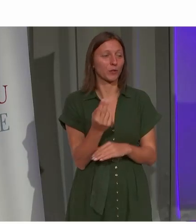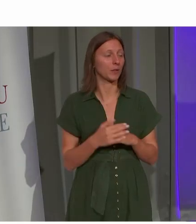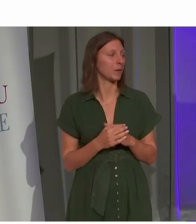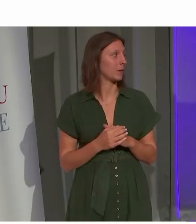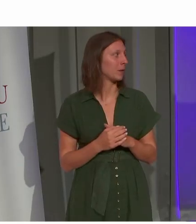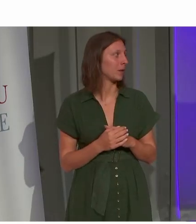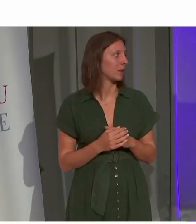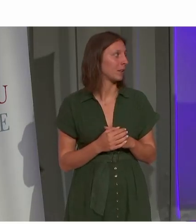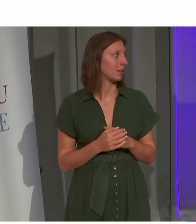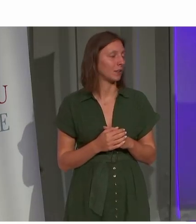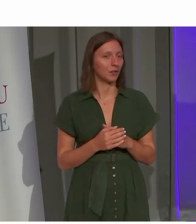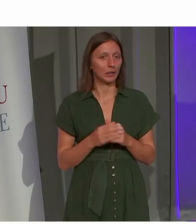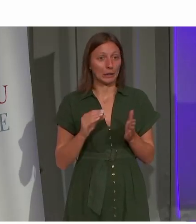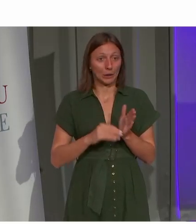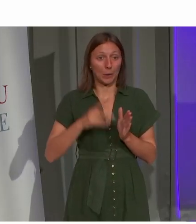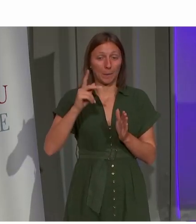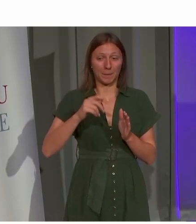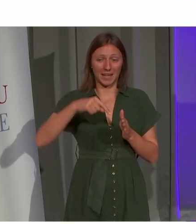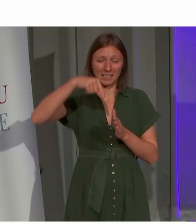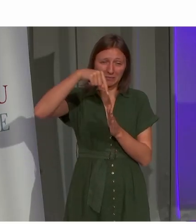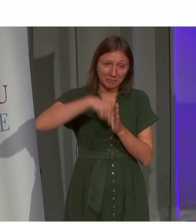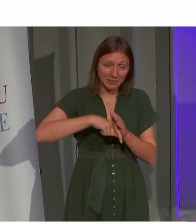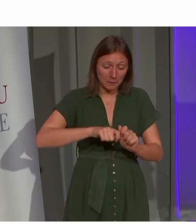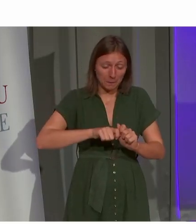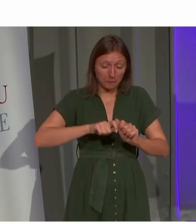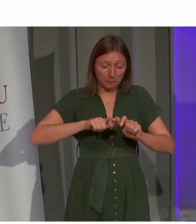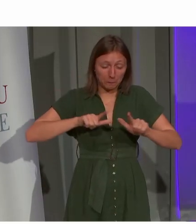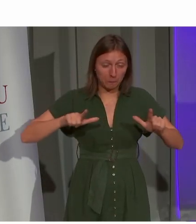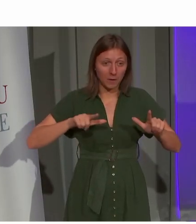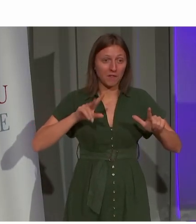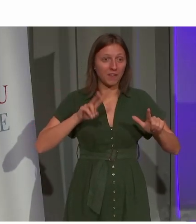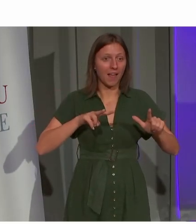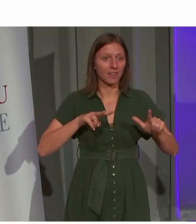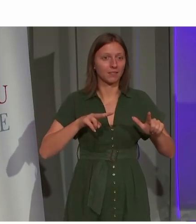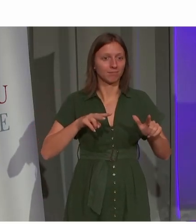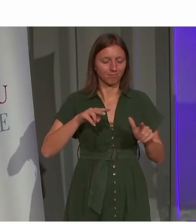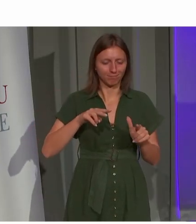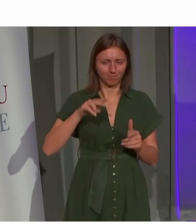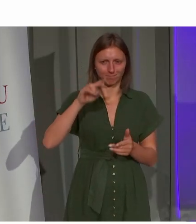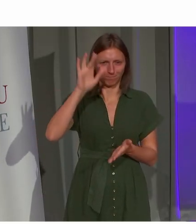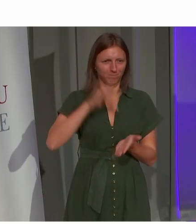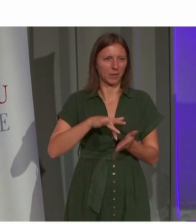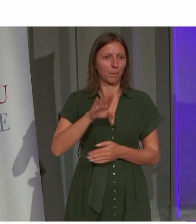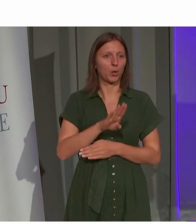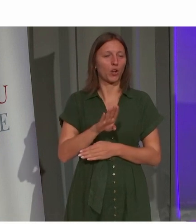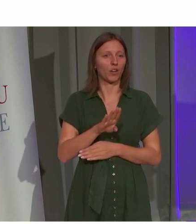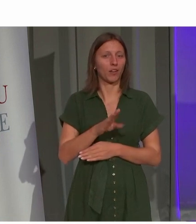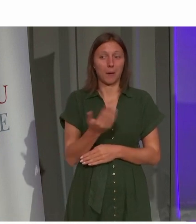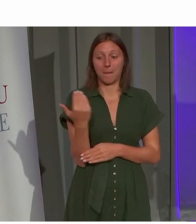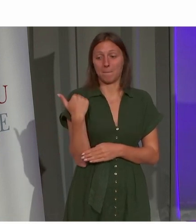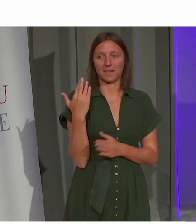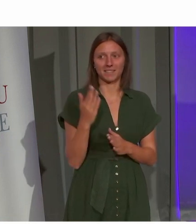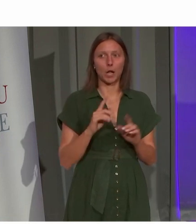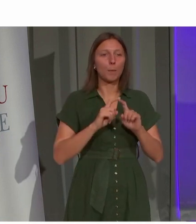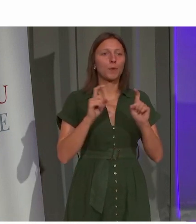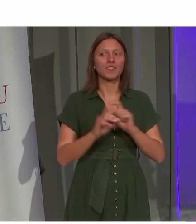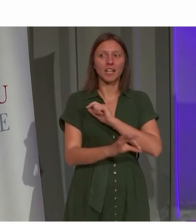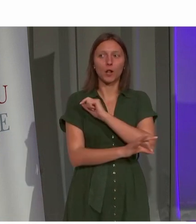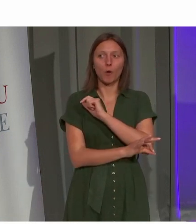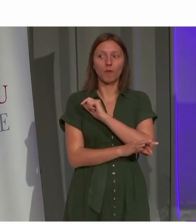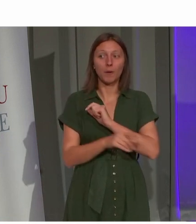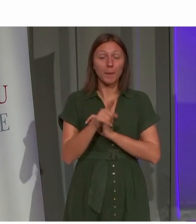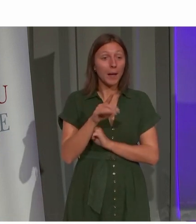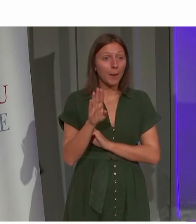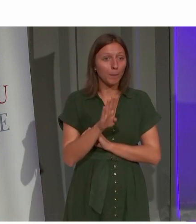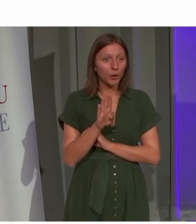Laten we nog wat dieper inzoomen in Vlaanderen en eens verder kijken naar Brugge. Daarjuist kwam al het Provinciaal Hof uit te sprake. Brugge